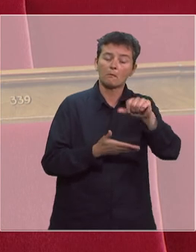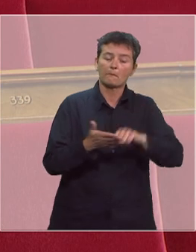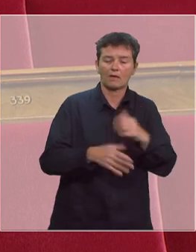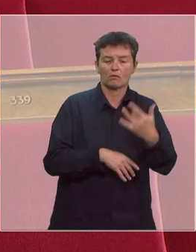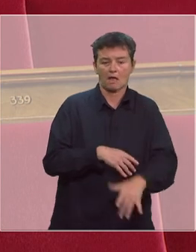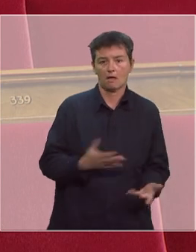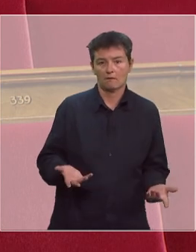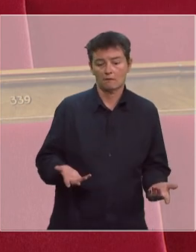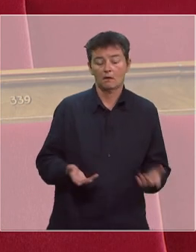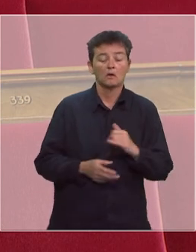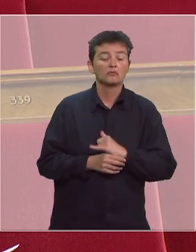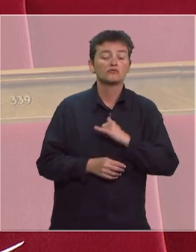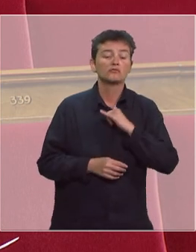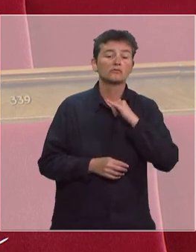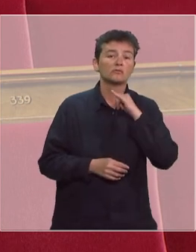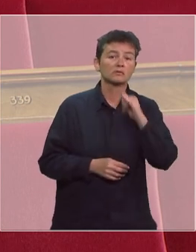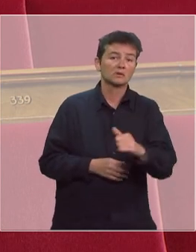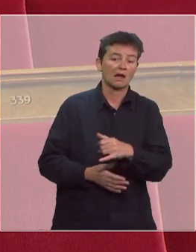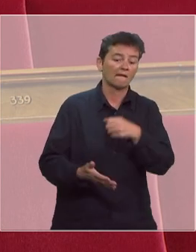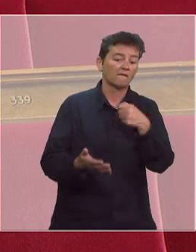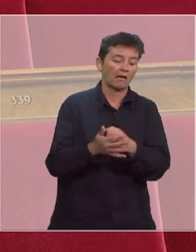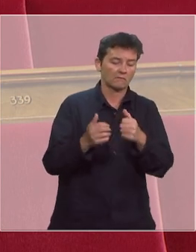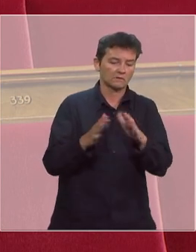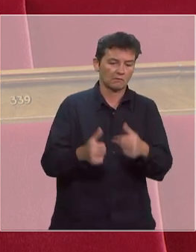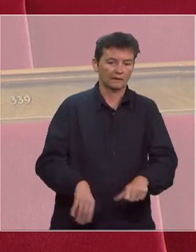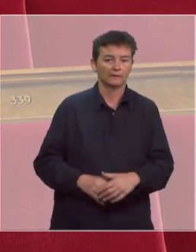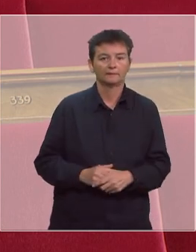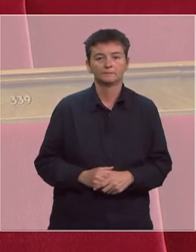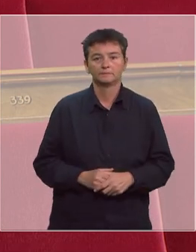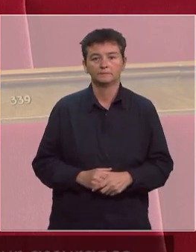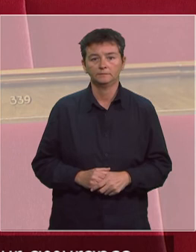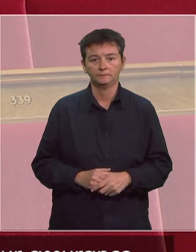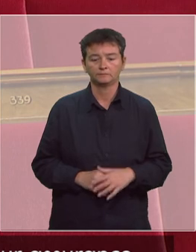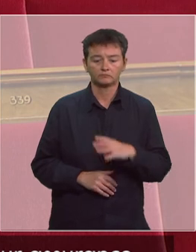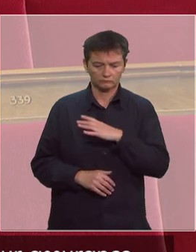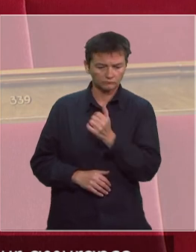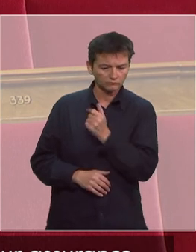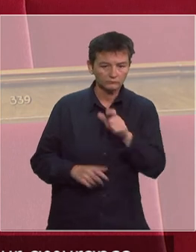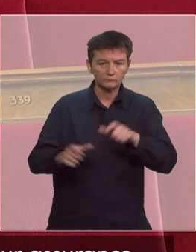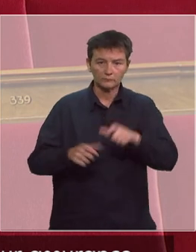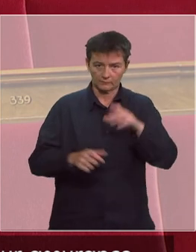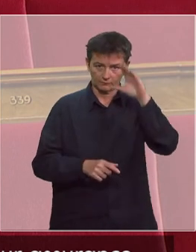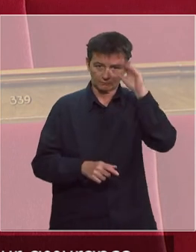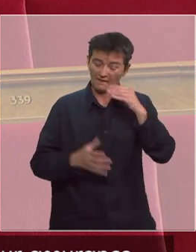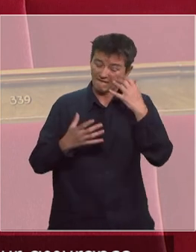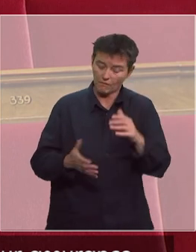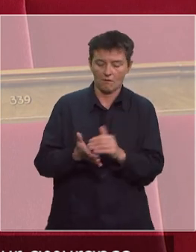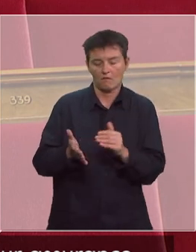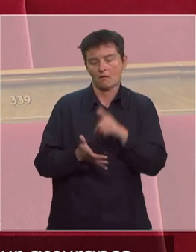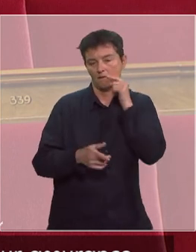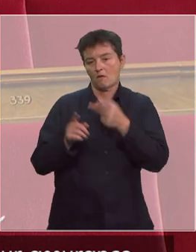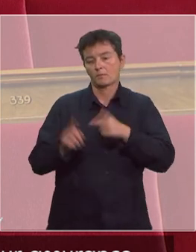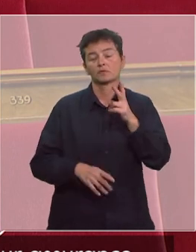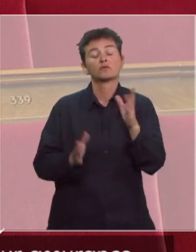et ce, durant la totalité de la période de confinement. De nombreux professionnels souhaitent un effort supplémentaire